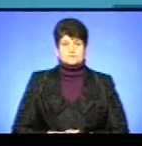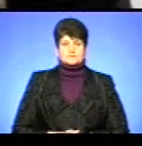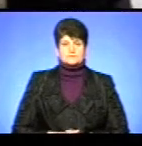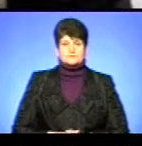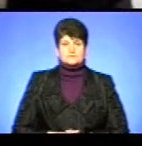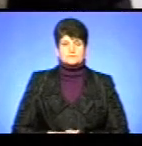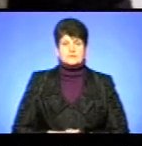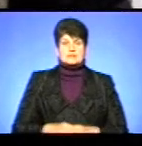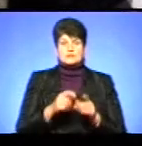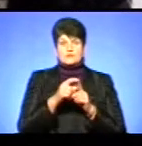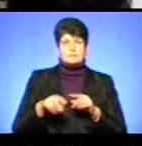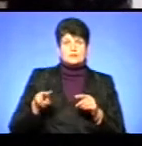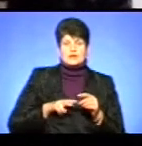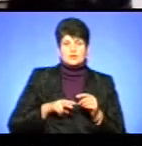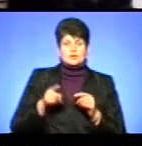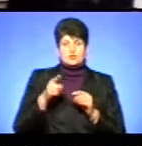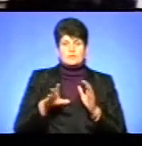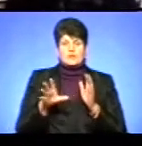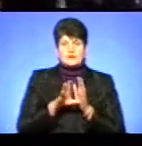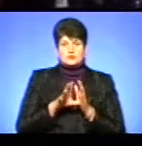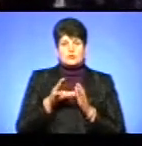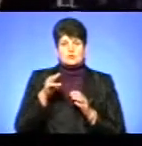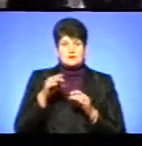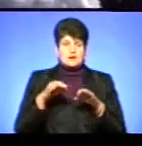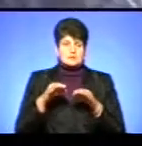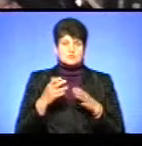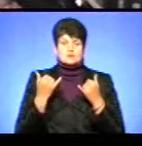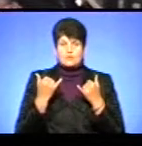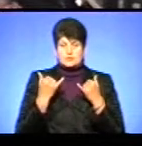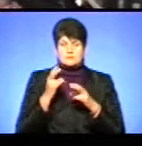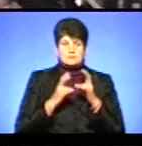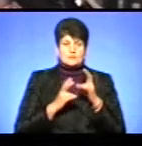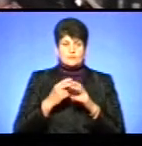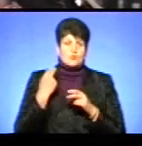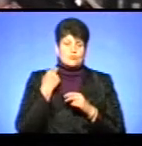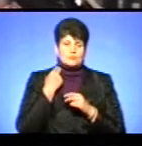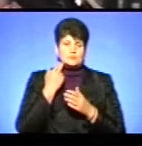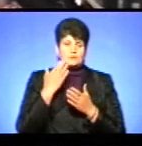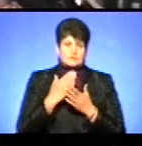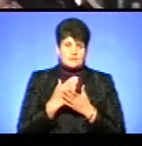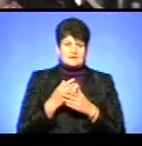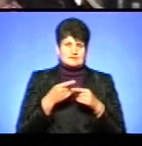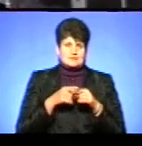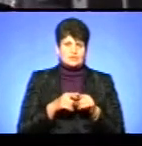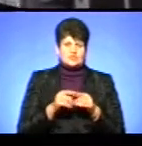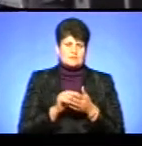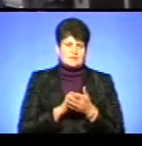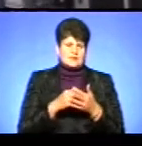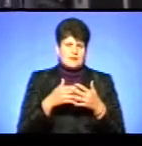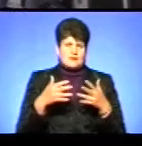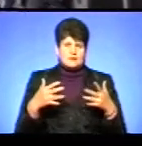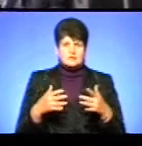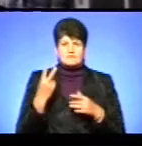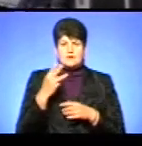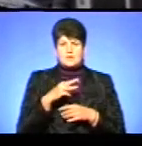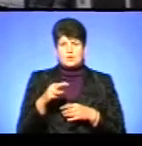За словами директора «Тернопіль Електротрансу» Андрія Мистюха, на сьогодні підприємство боргує постачальникам технічних матеріалів для тролейбусів